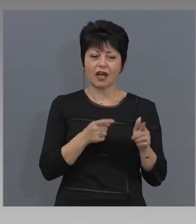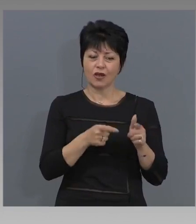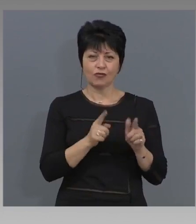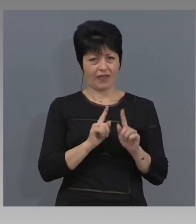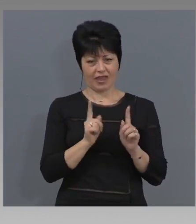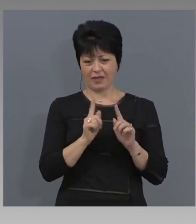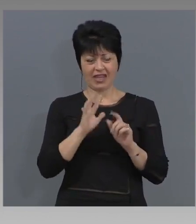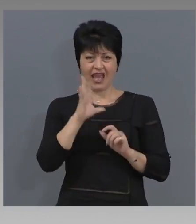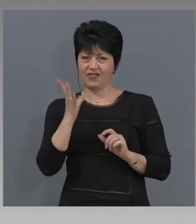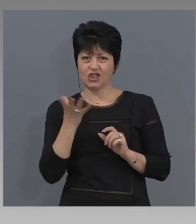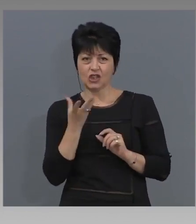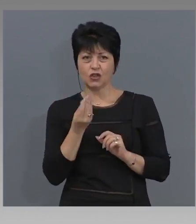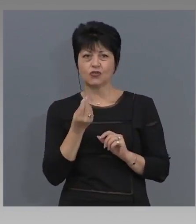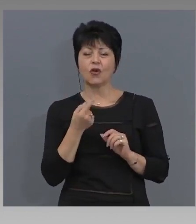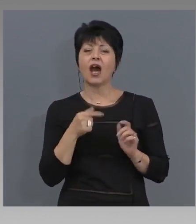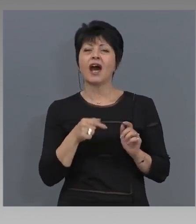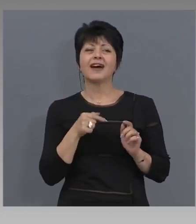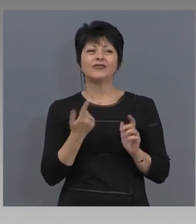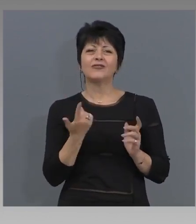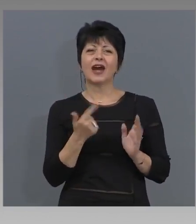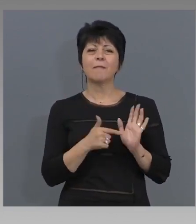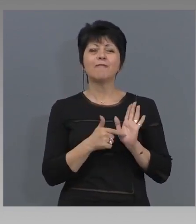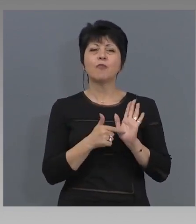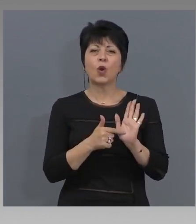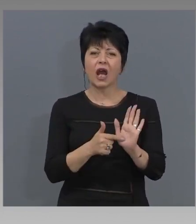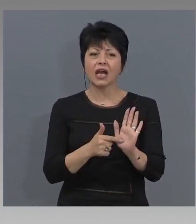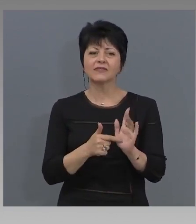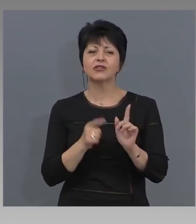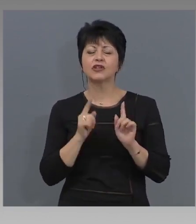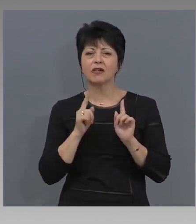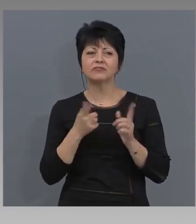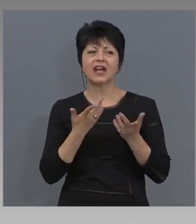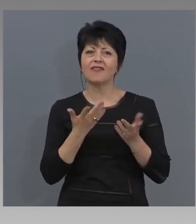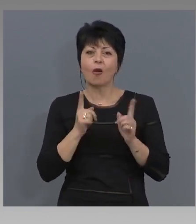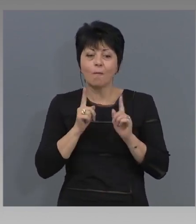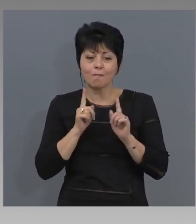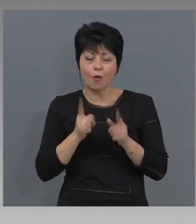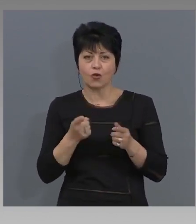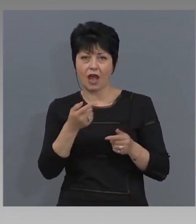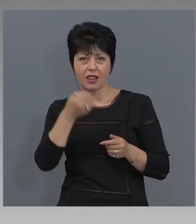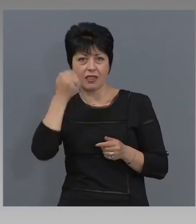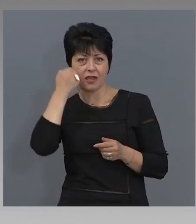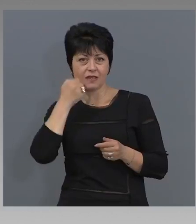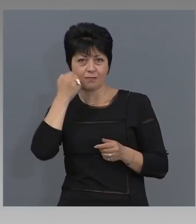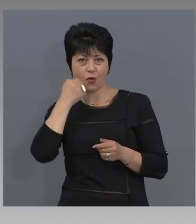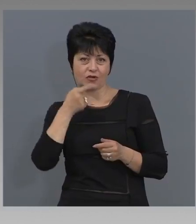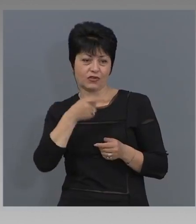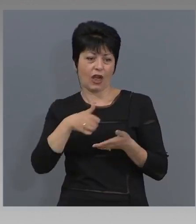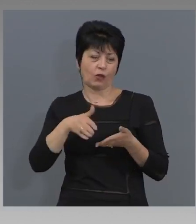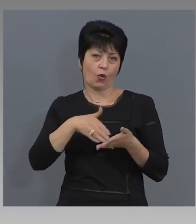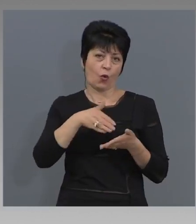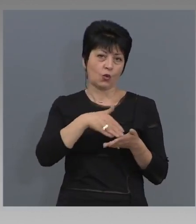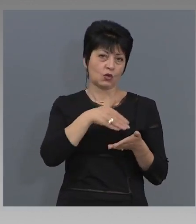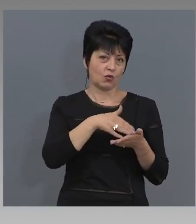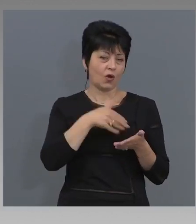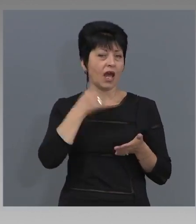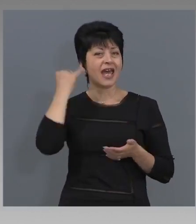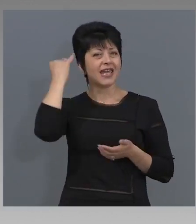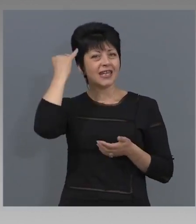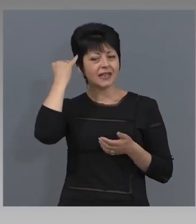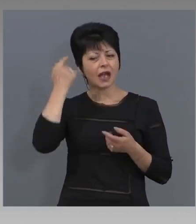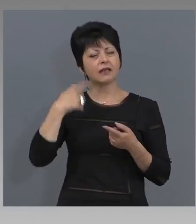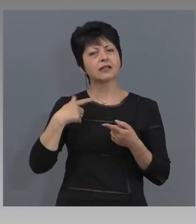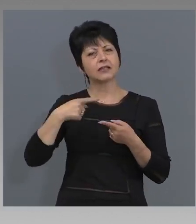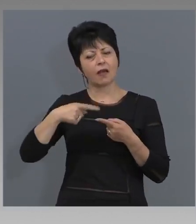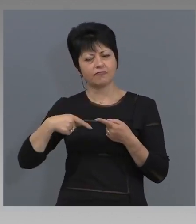всичко, а по-скоро показва какво можеш да ползваш като услуга. Идеята е да се развива. Идеята е всички заедно,